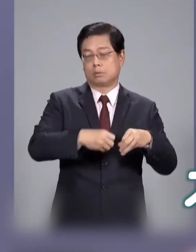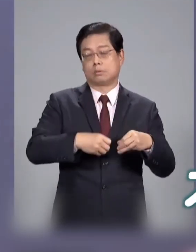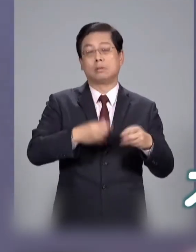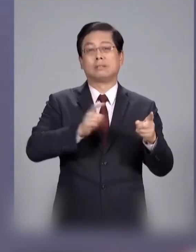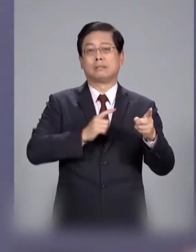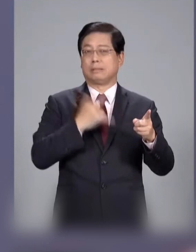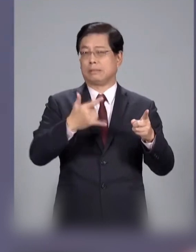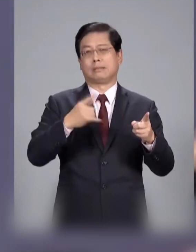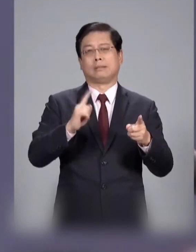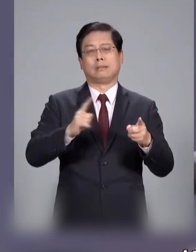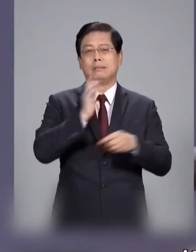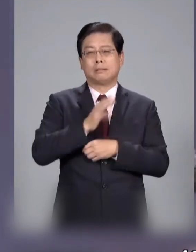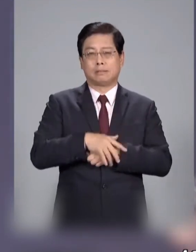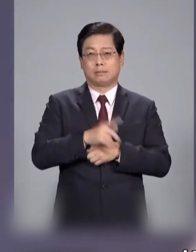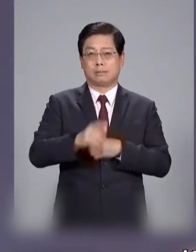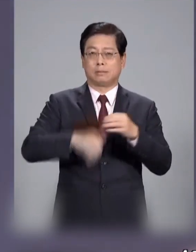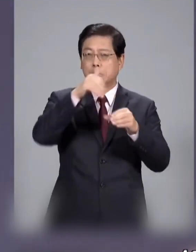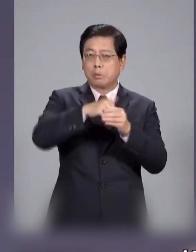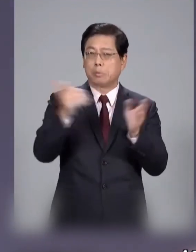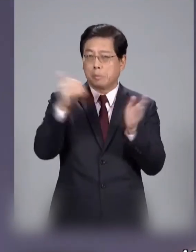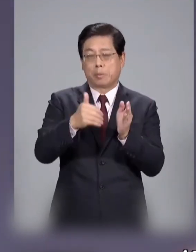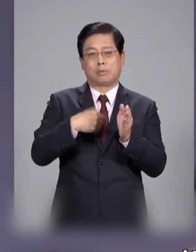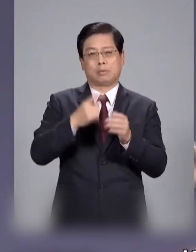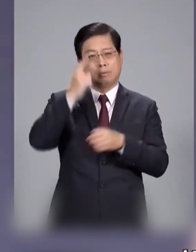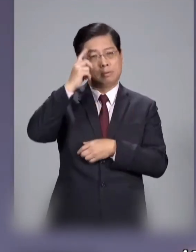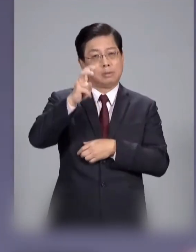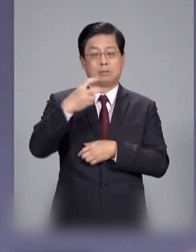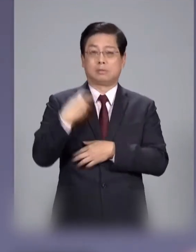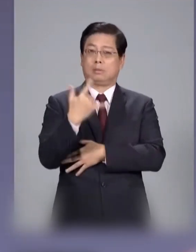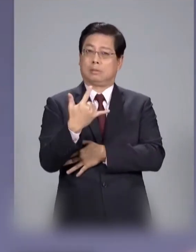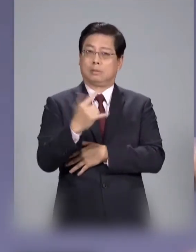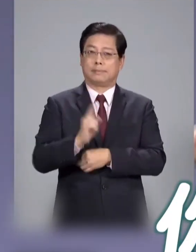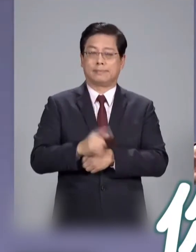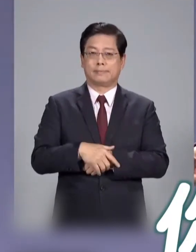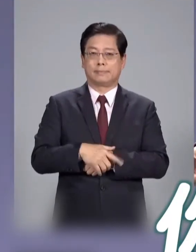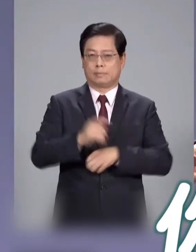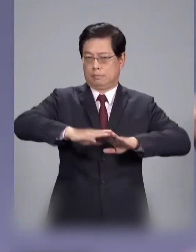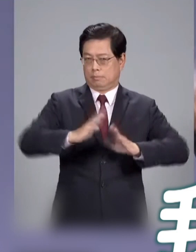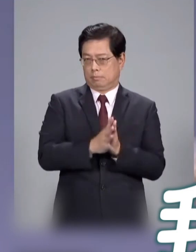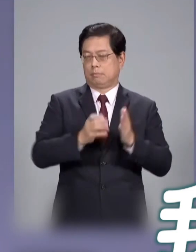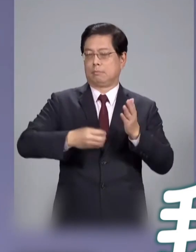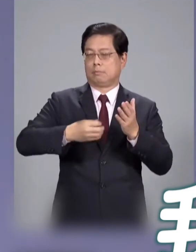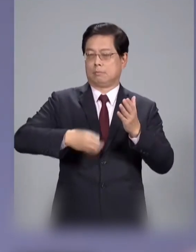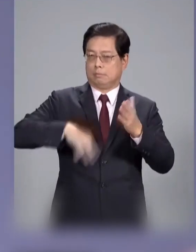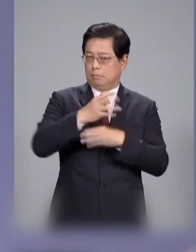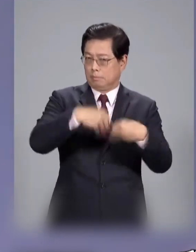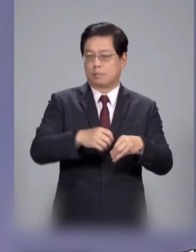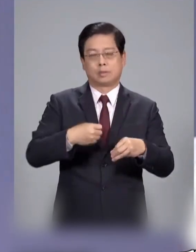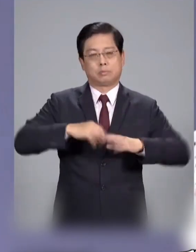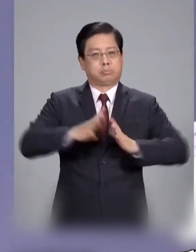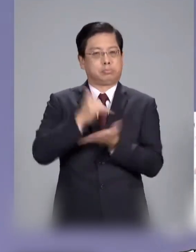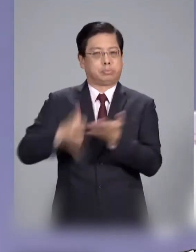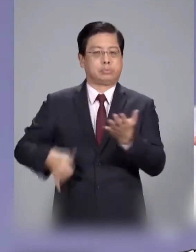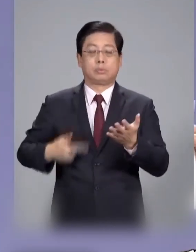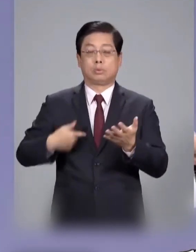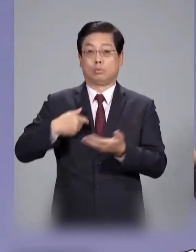等到当时投票只剩下二十几天了你还等等什么你立刻捐我立刻迟我立